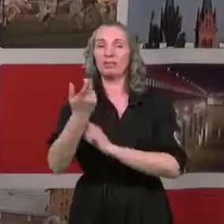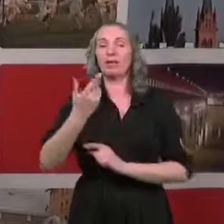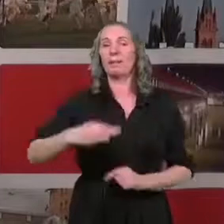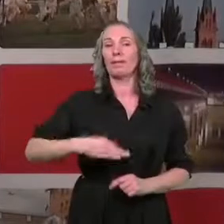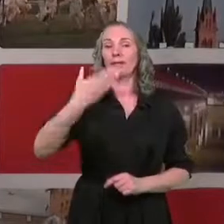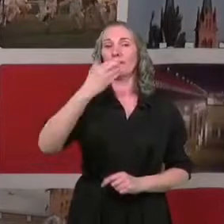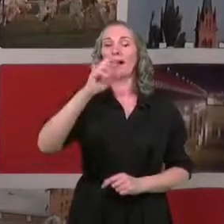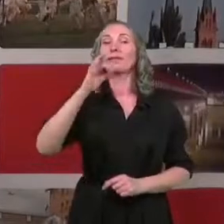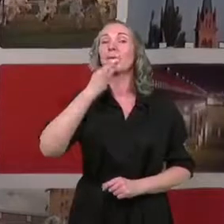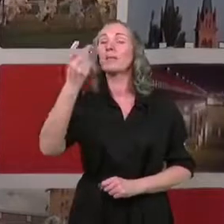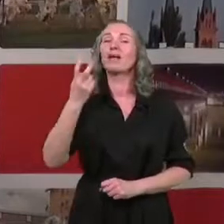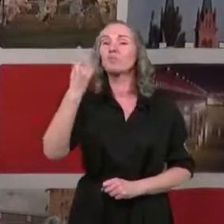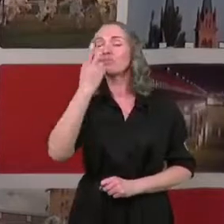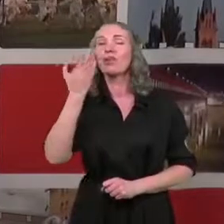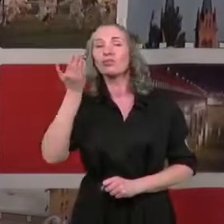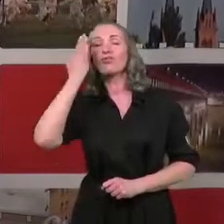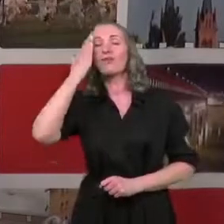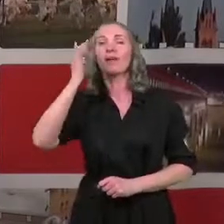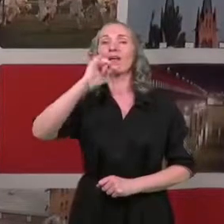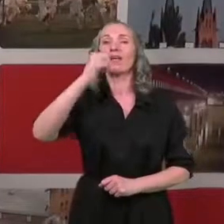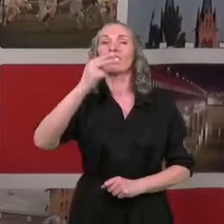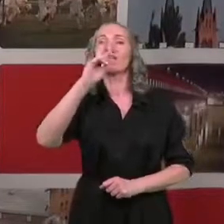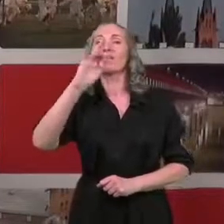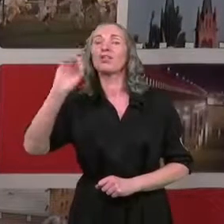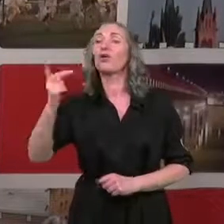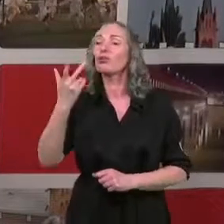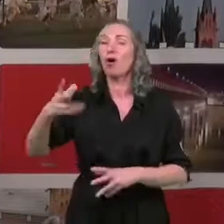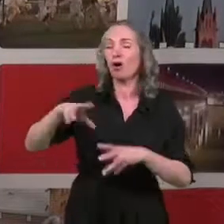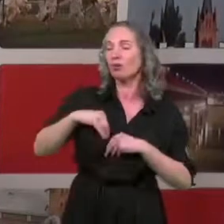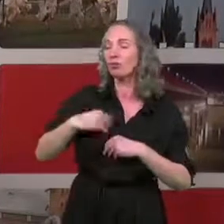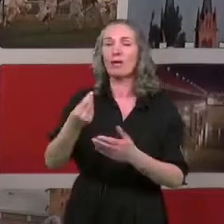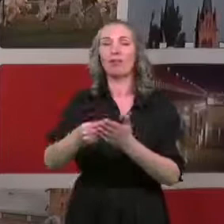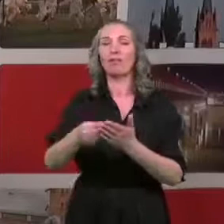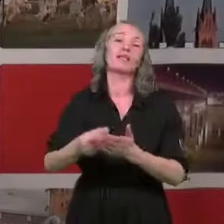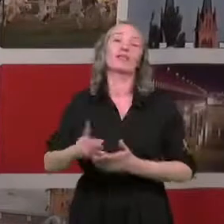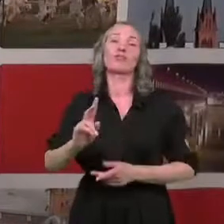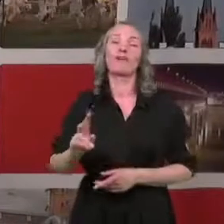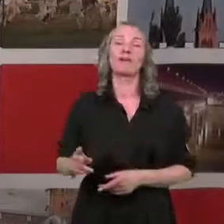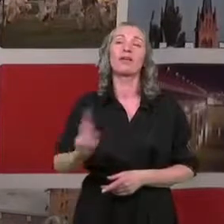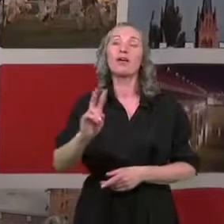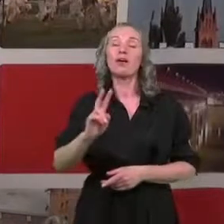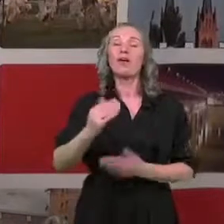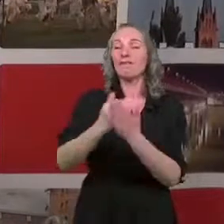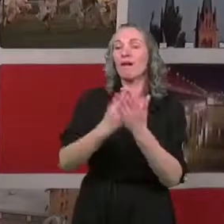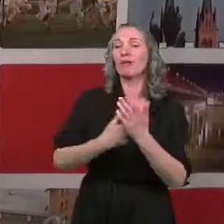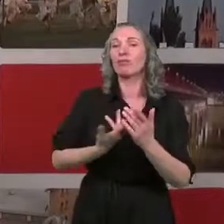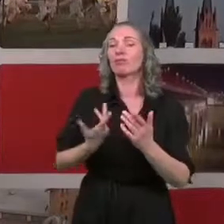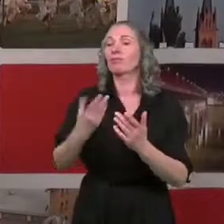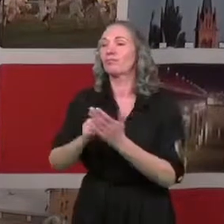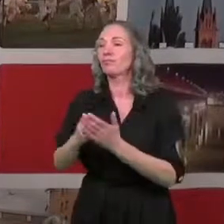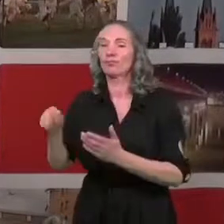pyta o to, czy wiecie już coś więcej na temat In Vitro? Kto będzie mógł ubiegać się o dofinansowanie i jakie warunki trzeba będzie spełnić?